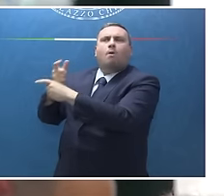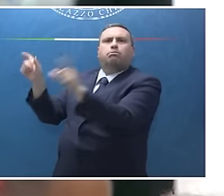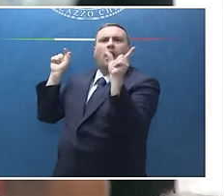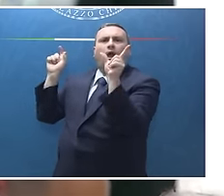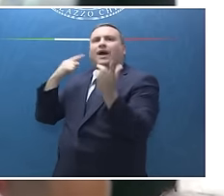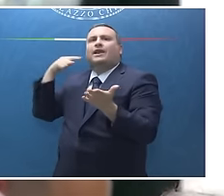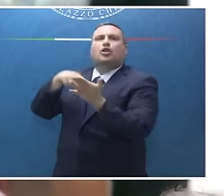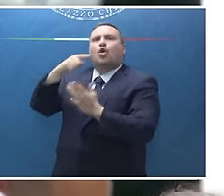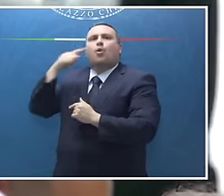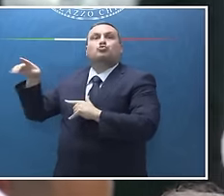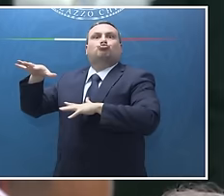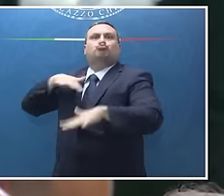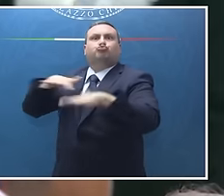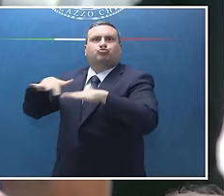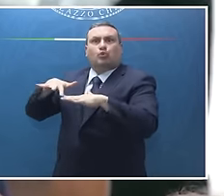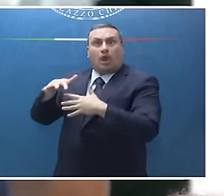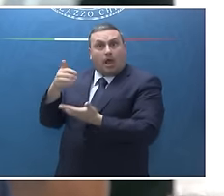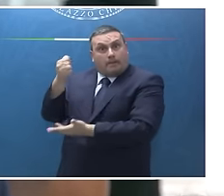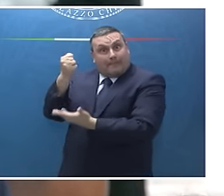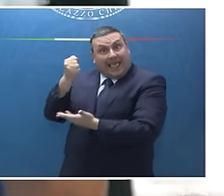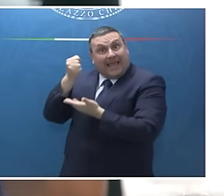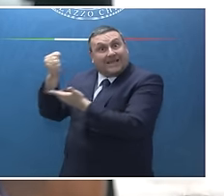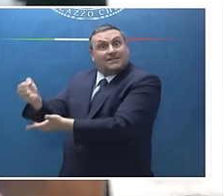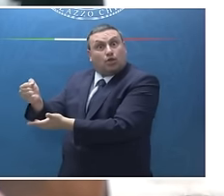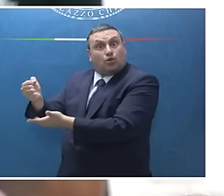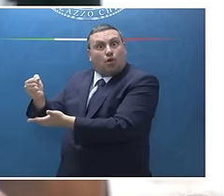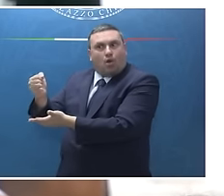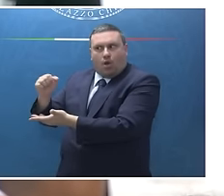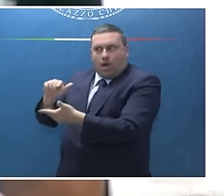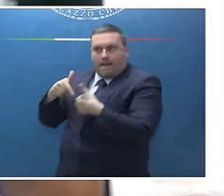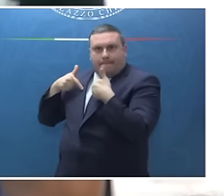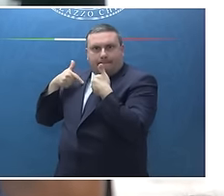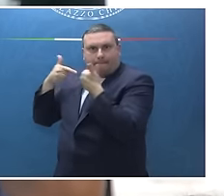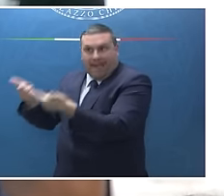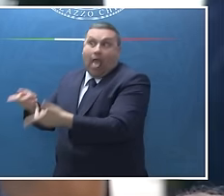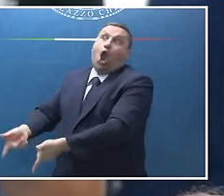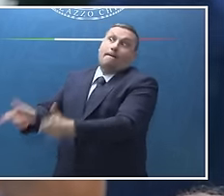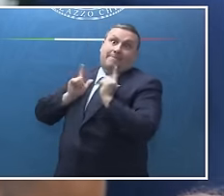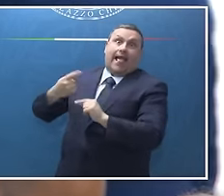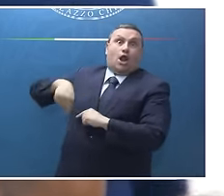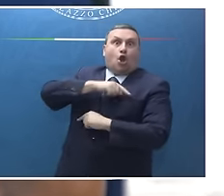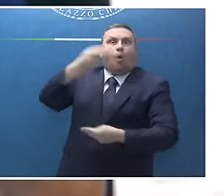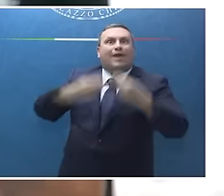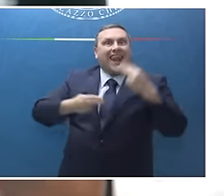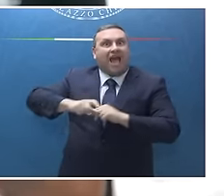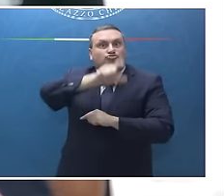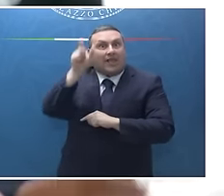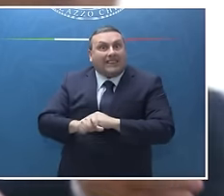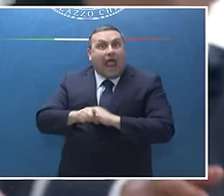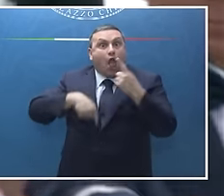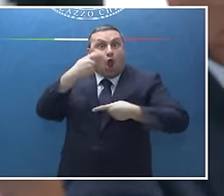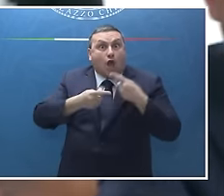questo punto l'onere del prestito andrebbe a gravare sui bilanci nazionali e dunque anche su quello dell'Italia? Grazie.